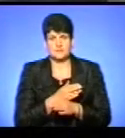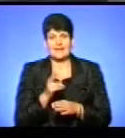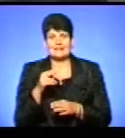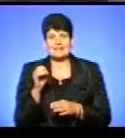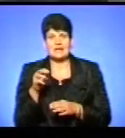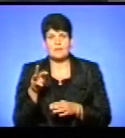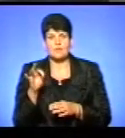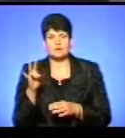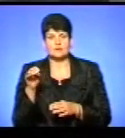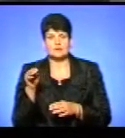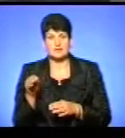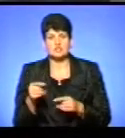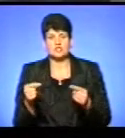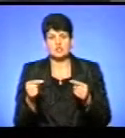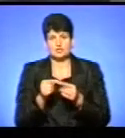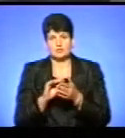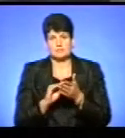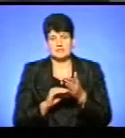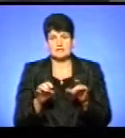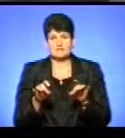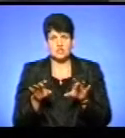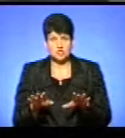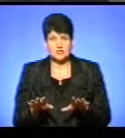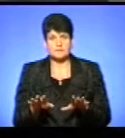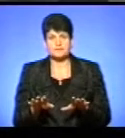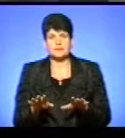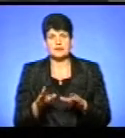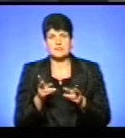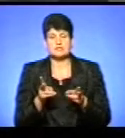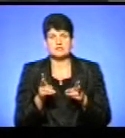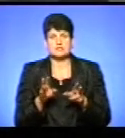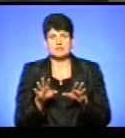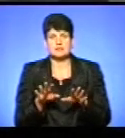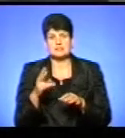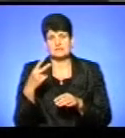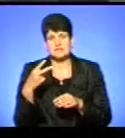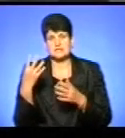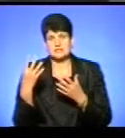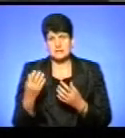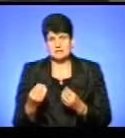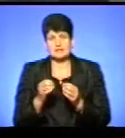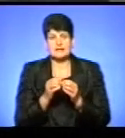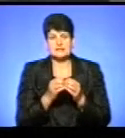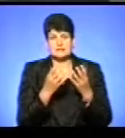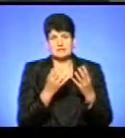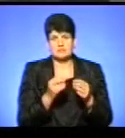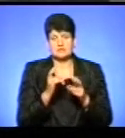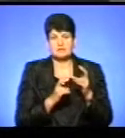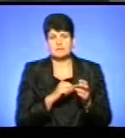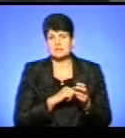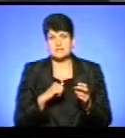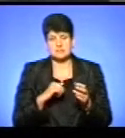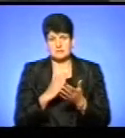також чітко роздемонтований в рішеннях в виконавчому комітету. Зазвичай, це є 20 днів. Тобто, 10 днів підприємець має можливість сам